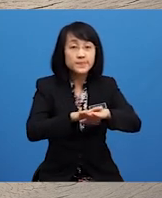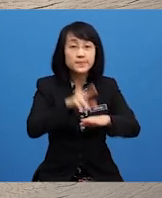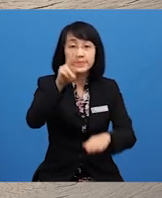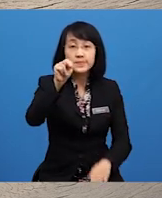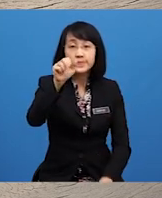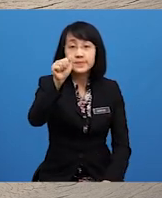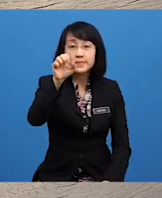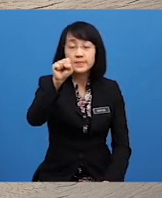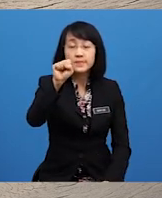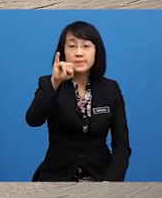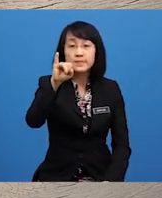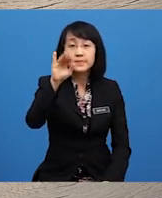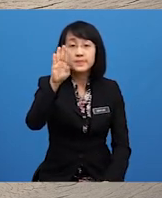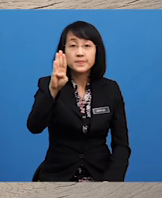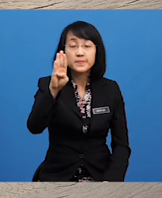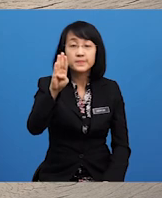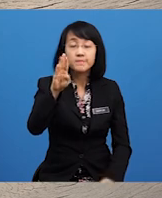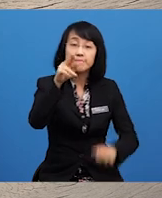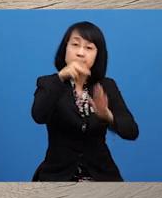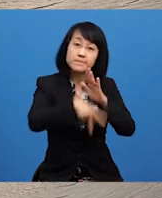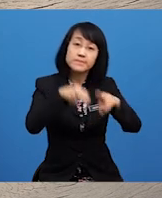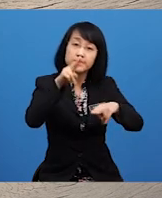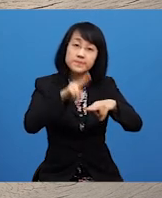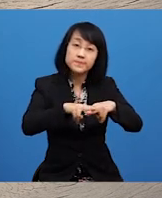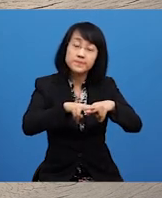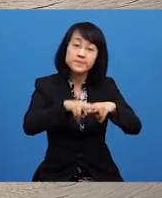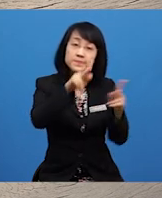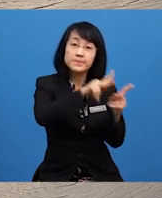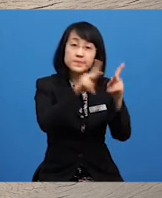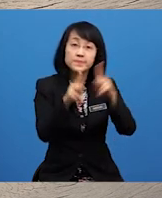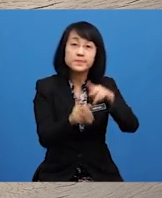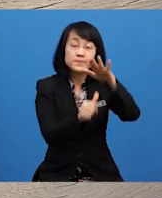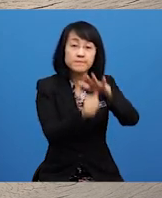kampung Yang ditindas Oleh Golongan kaya